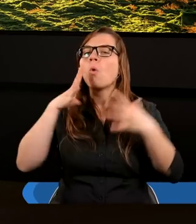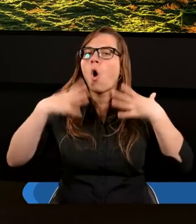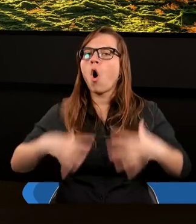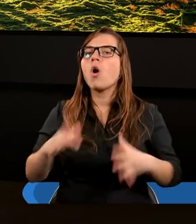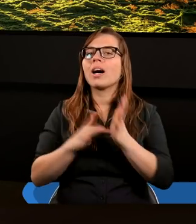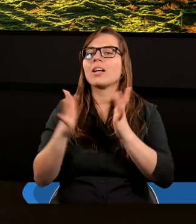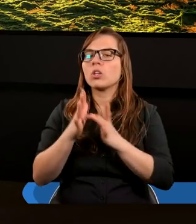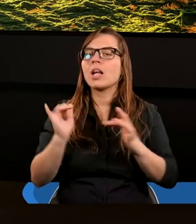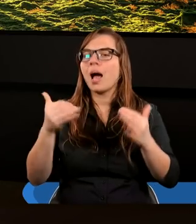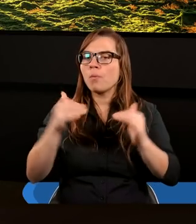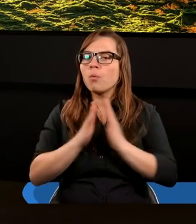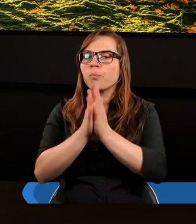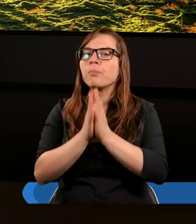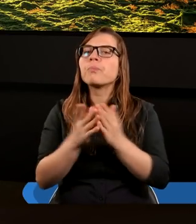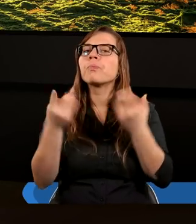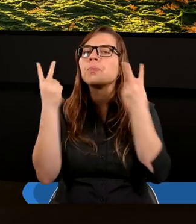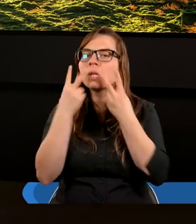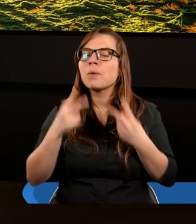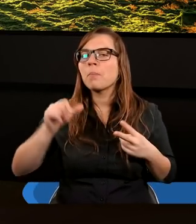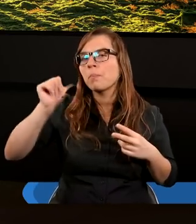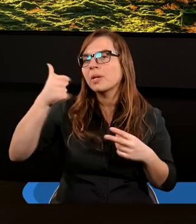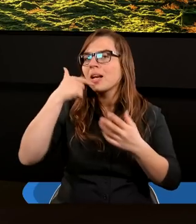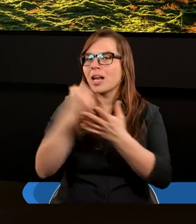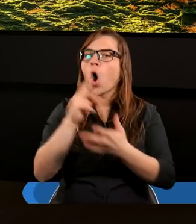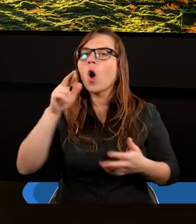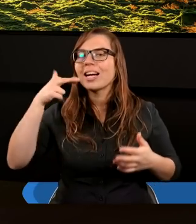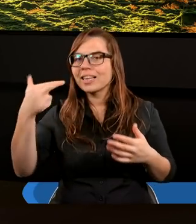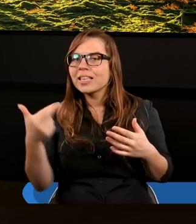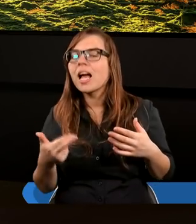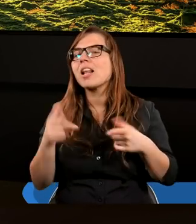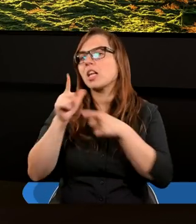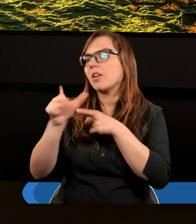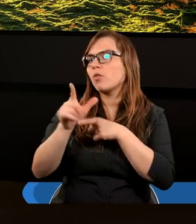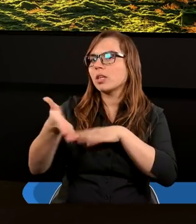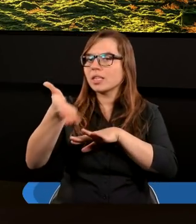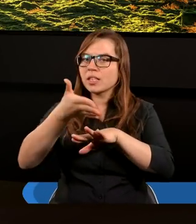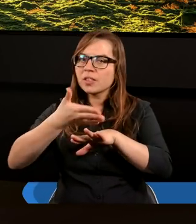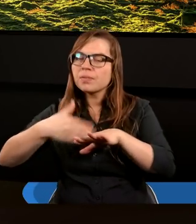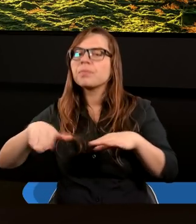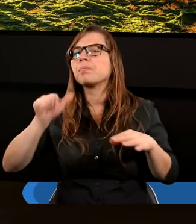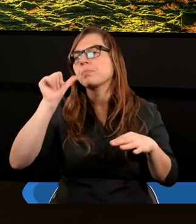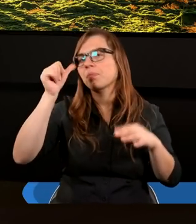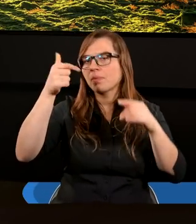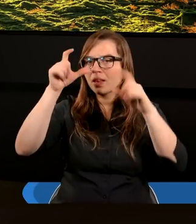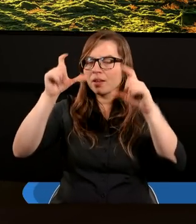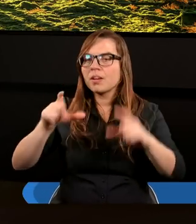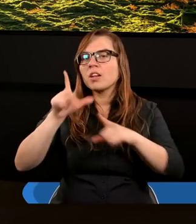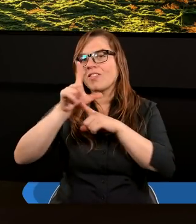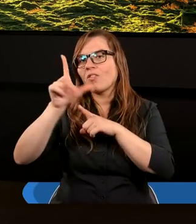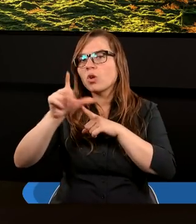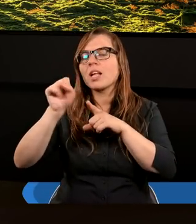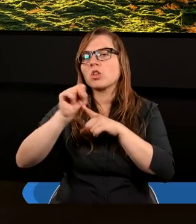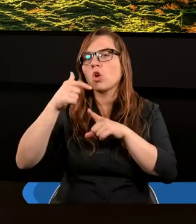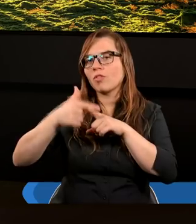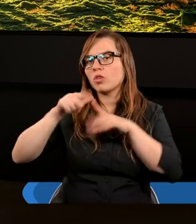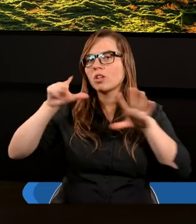Jakbym mogła prosić o przeczytanie tekstu z pierwszego listu do Koryntian, dwunasty rozdział, wersety od dwunastego